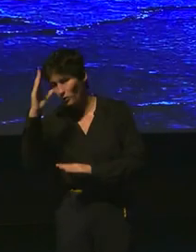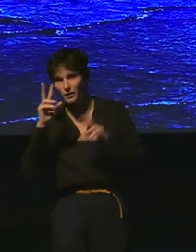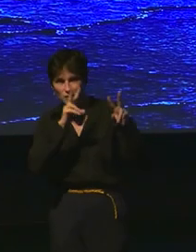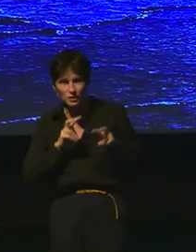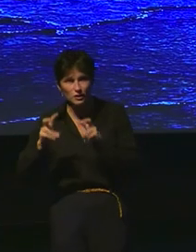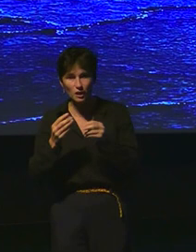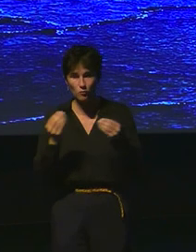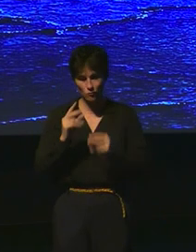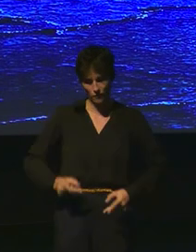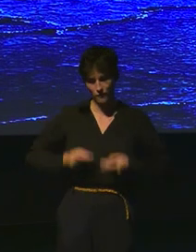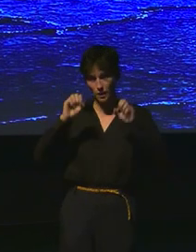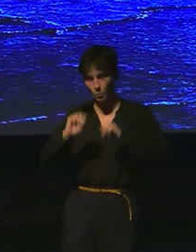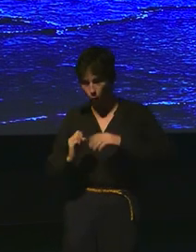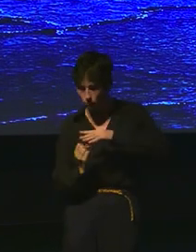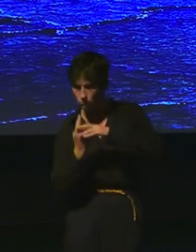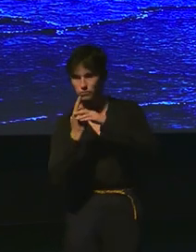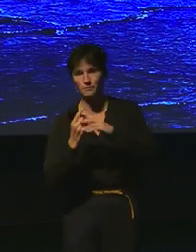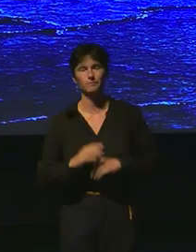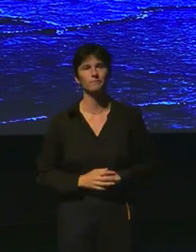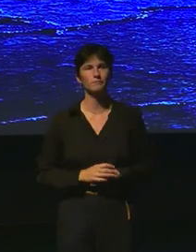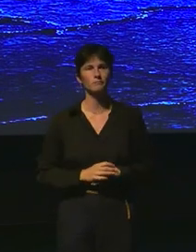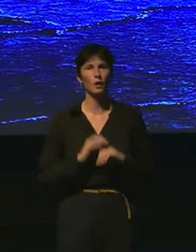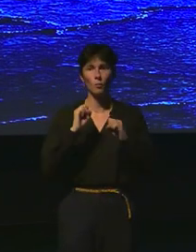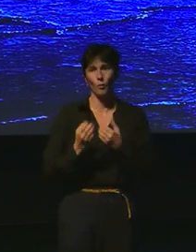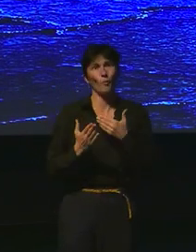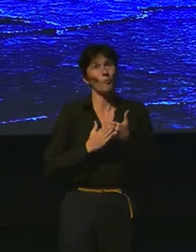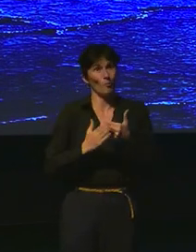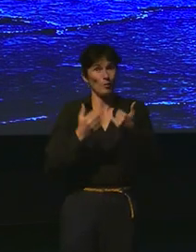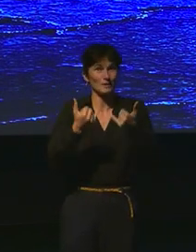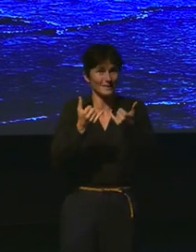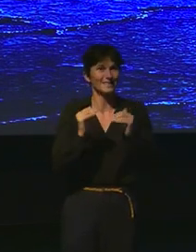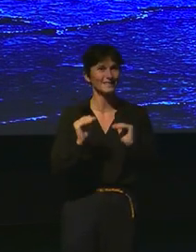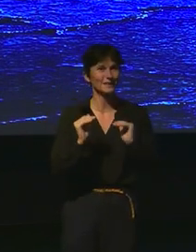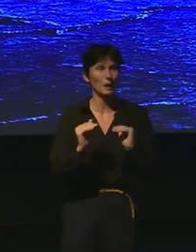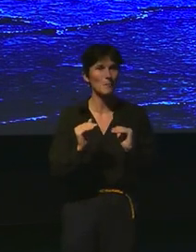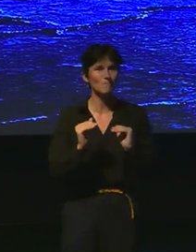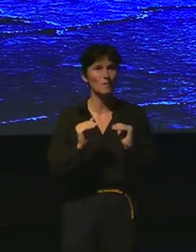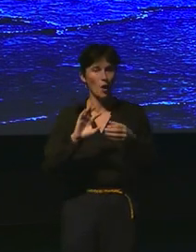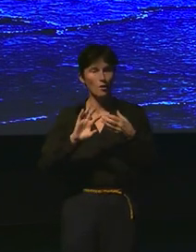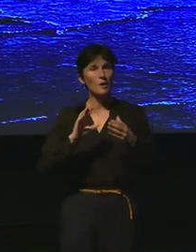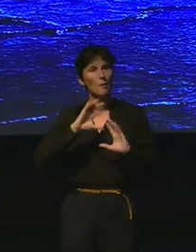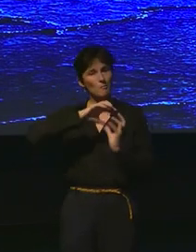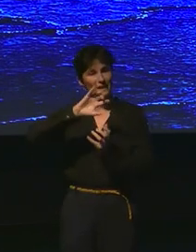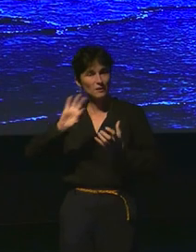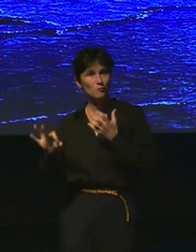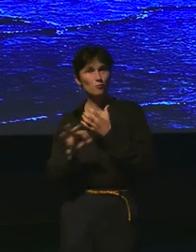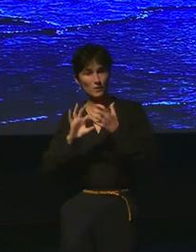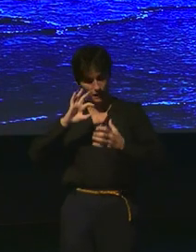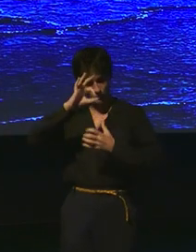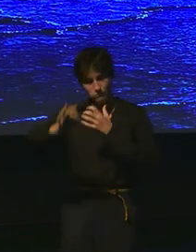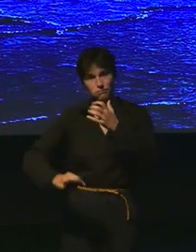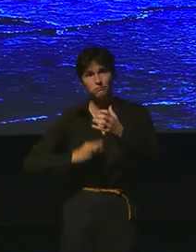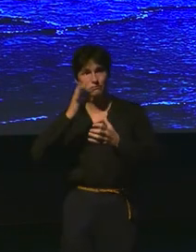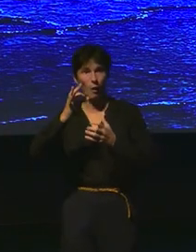source de vie dans l'univers. bien, nous avons pas loin de nous, si je peux dire, des lignes de Jupiter qui est une padette